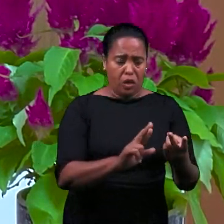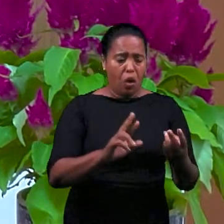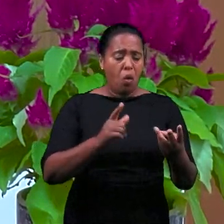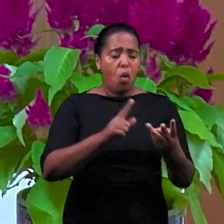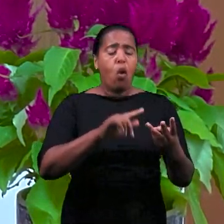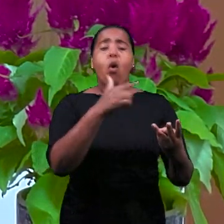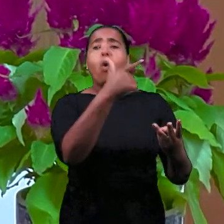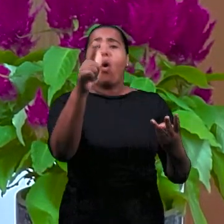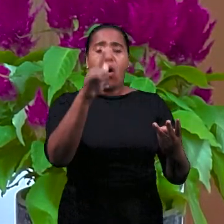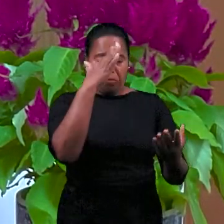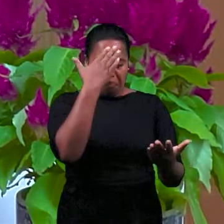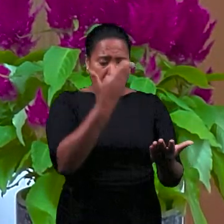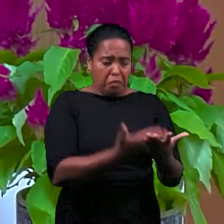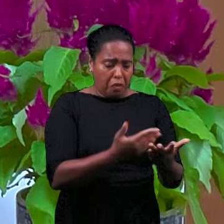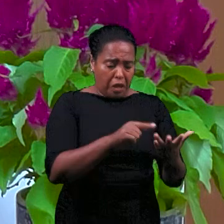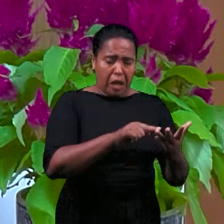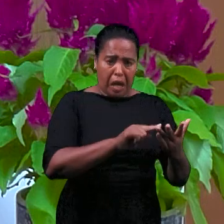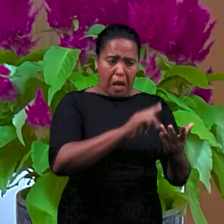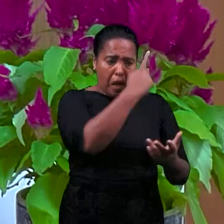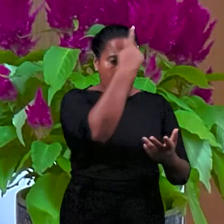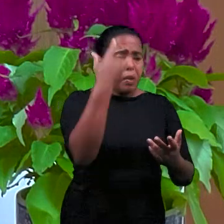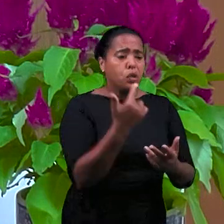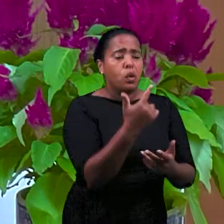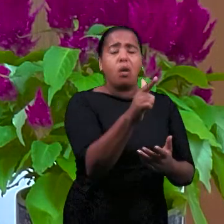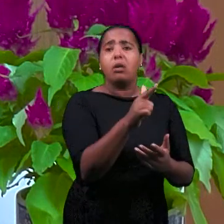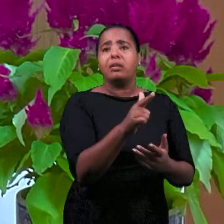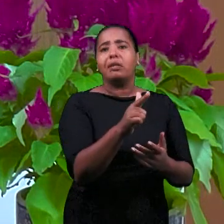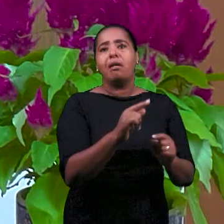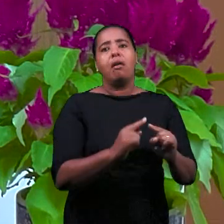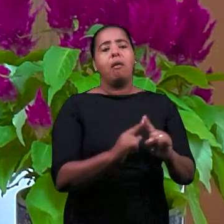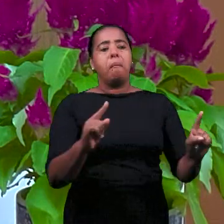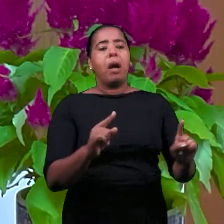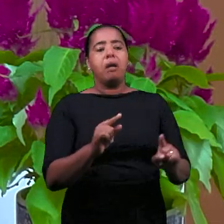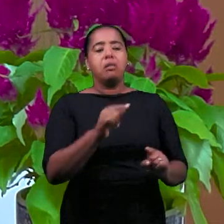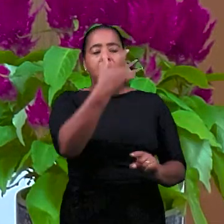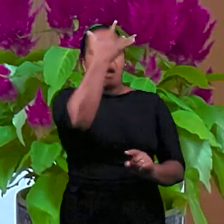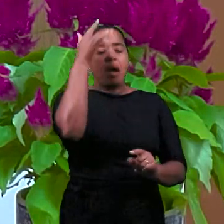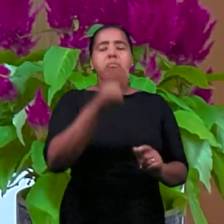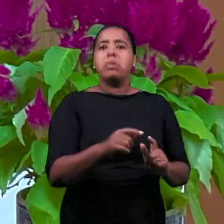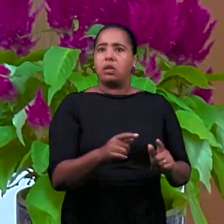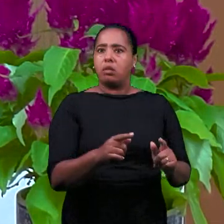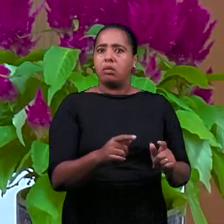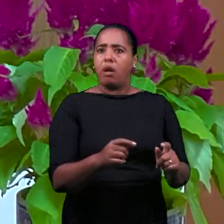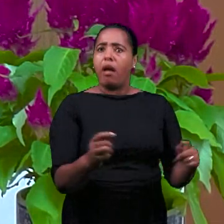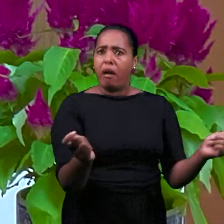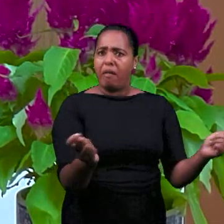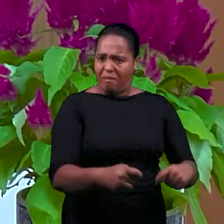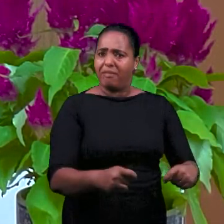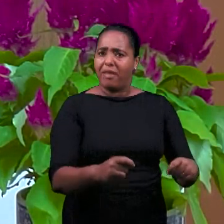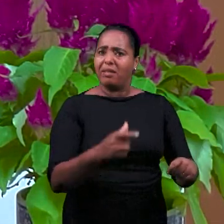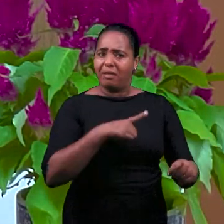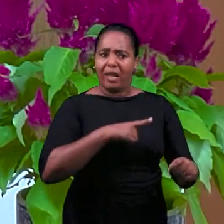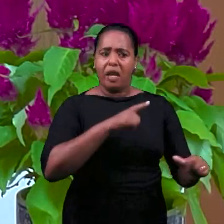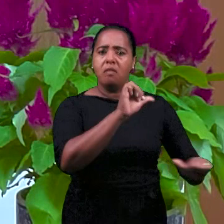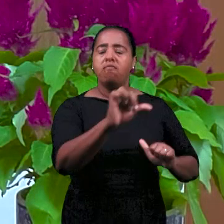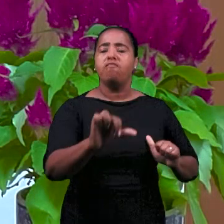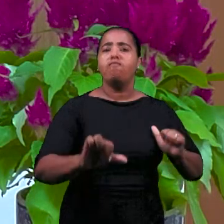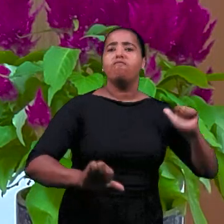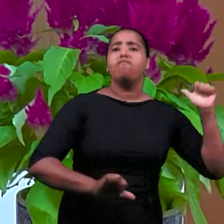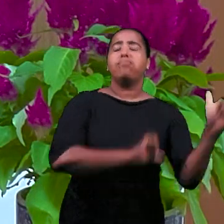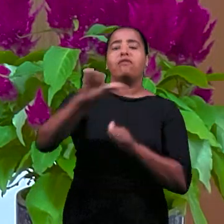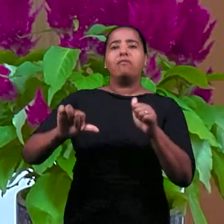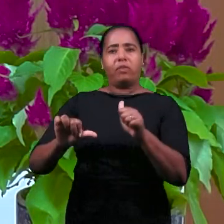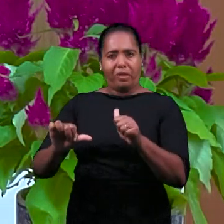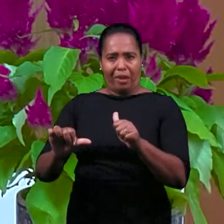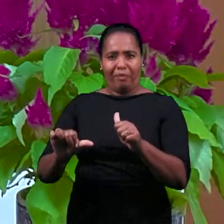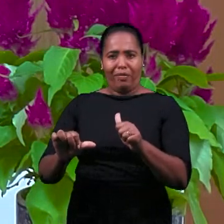доверяются одному человеку. Один человек может измениться со дня на день. То, во что он